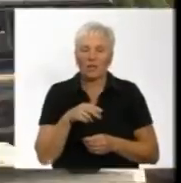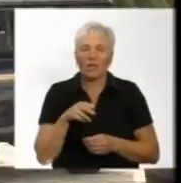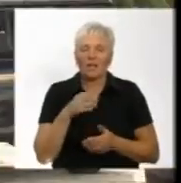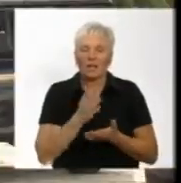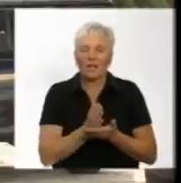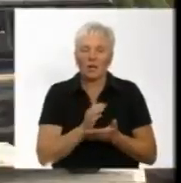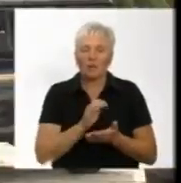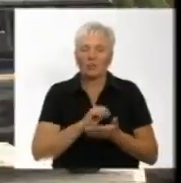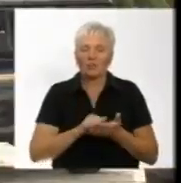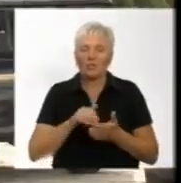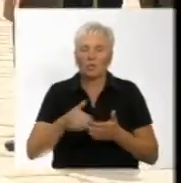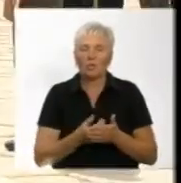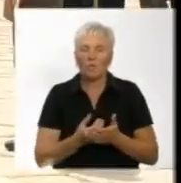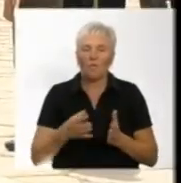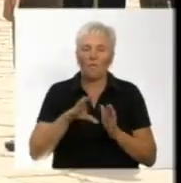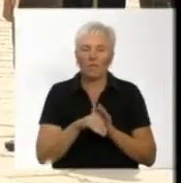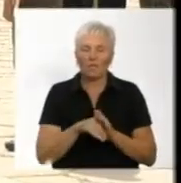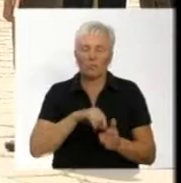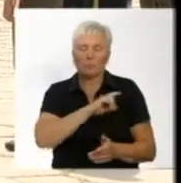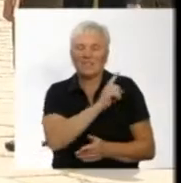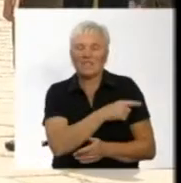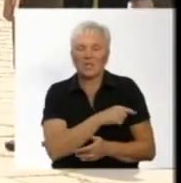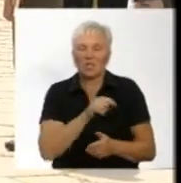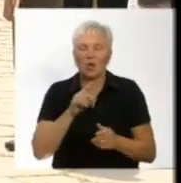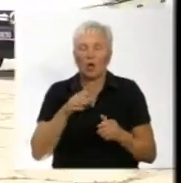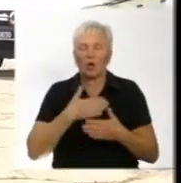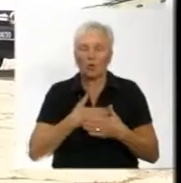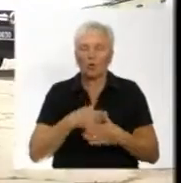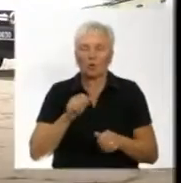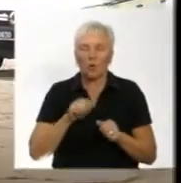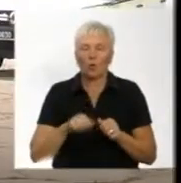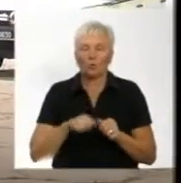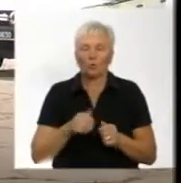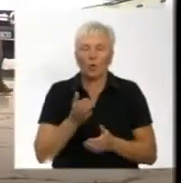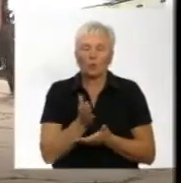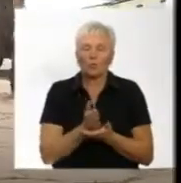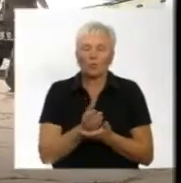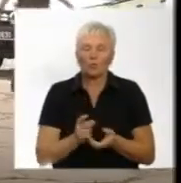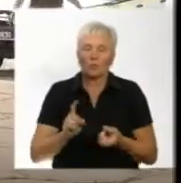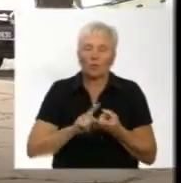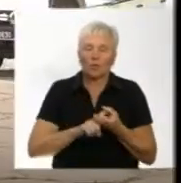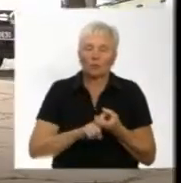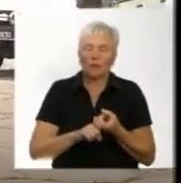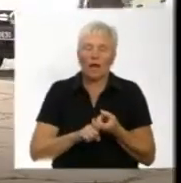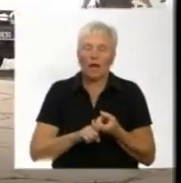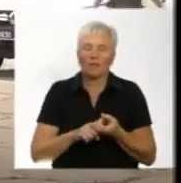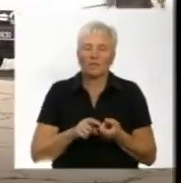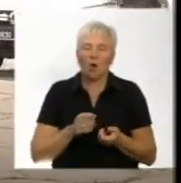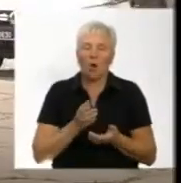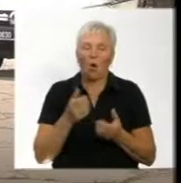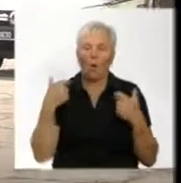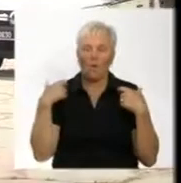причина нововведень – підсилення громадського контролю на вулицях міста. До служби залучаються військовослужбовці-офіцери,